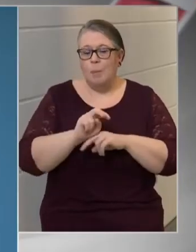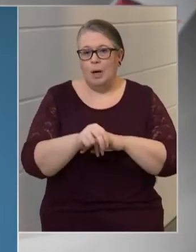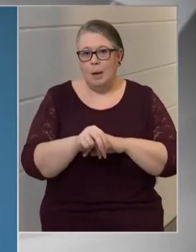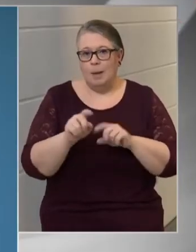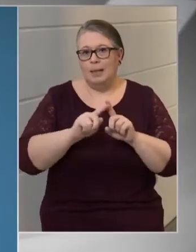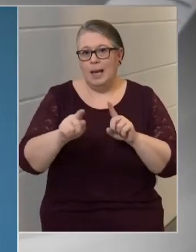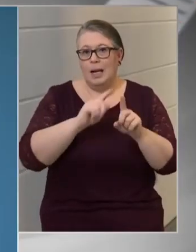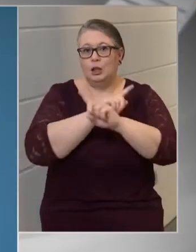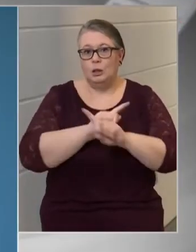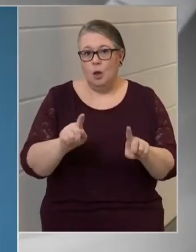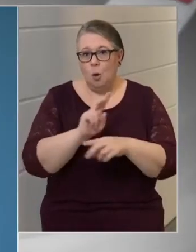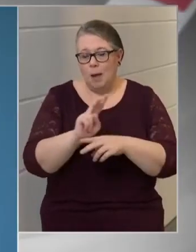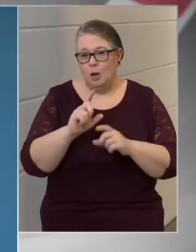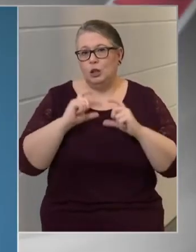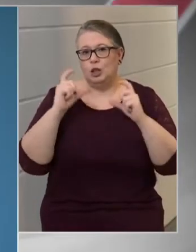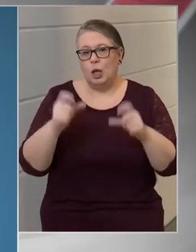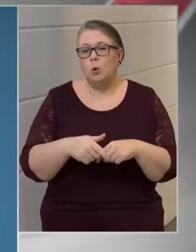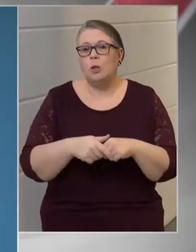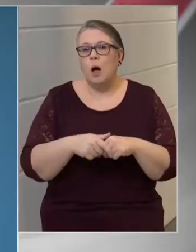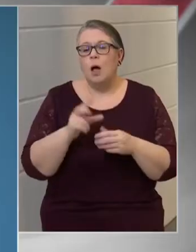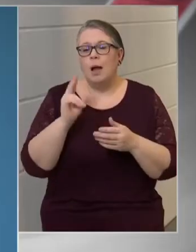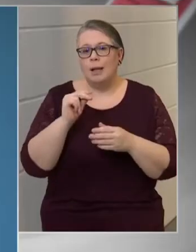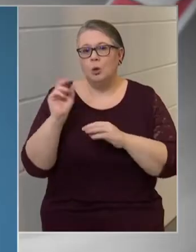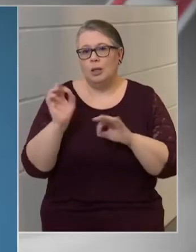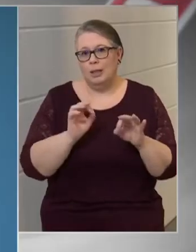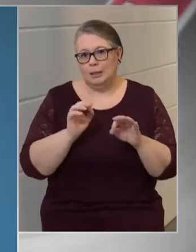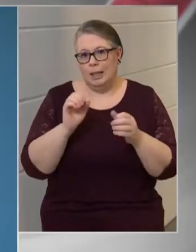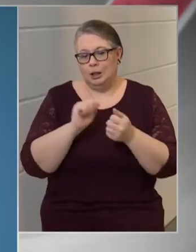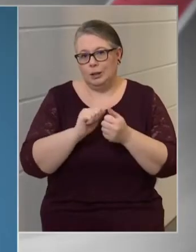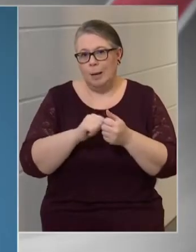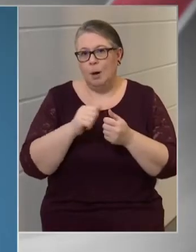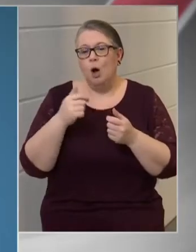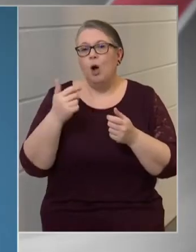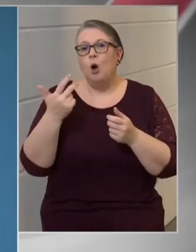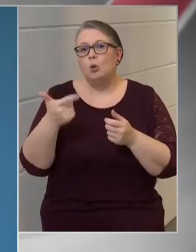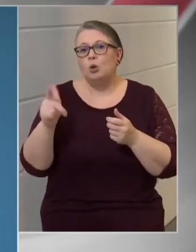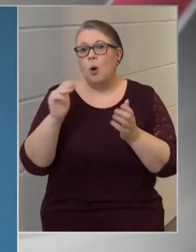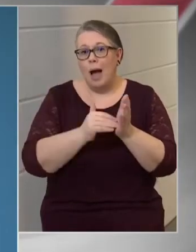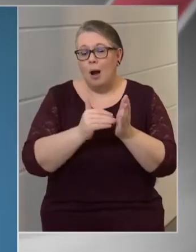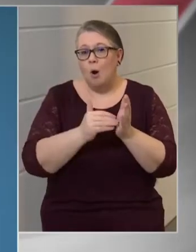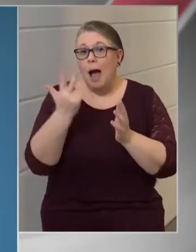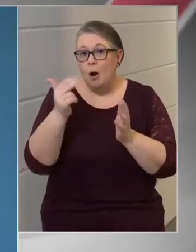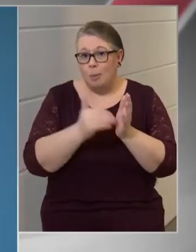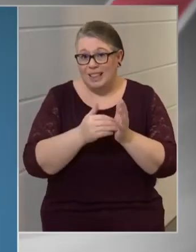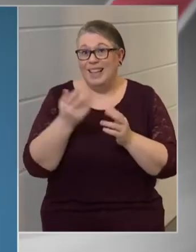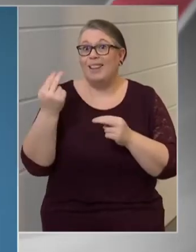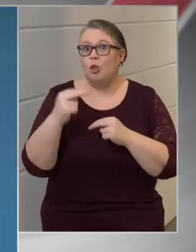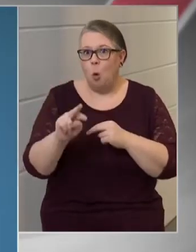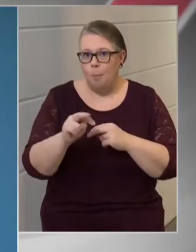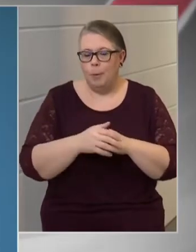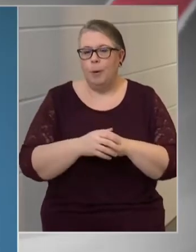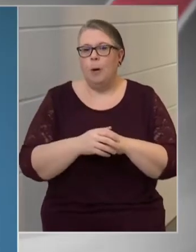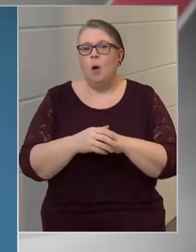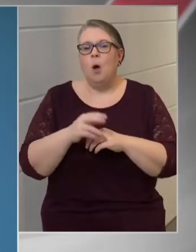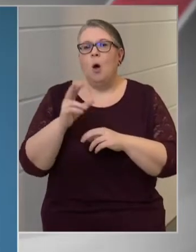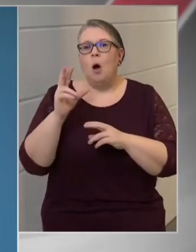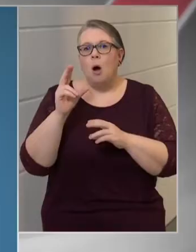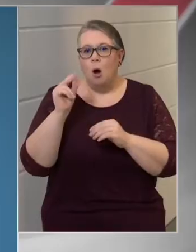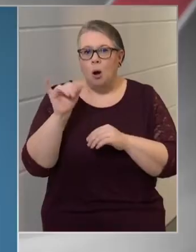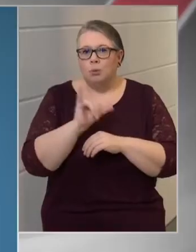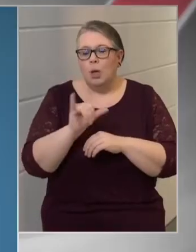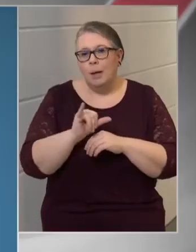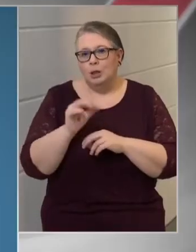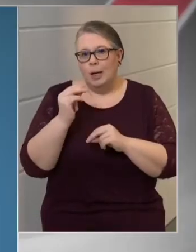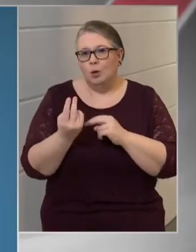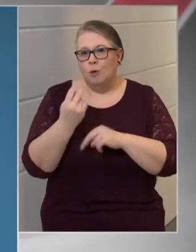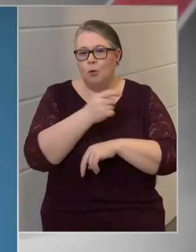kiárási tilalom ellenőrzése óta a rendőri intézkedések száma meghaladta a 23 ezret. A budapesti rendőrfőkapitányságon